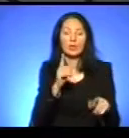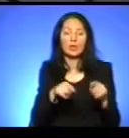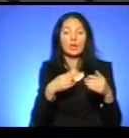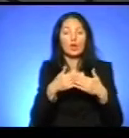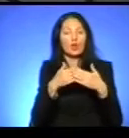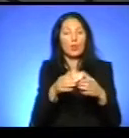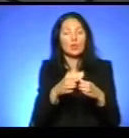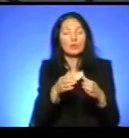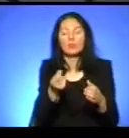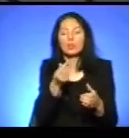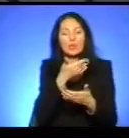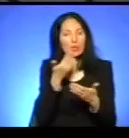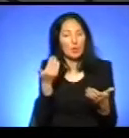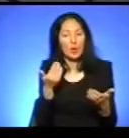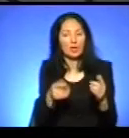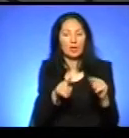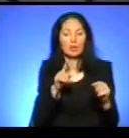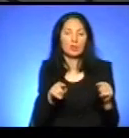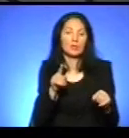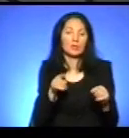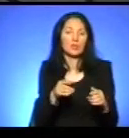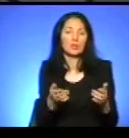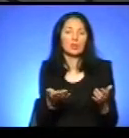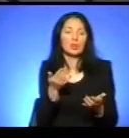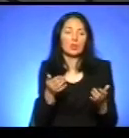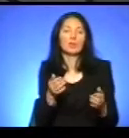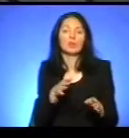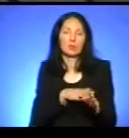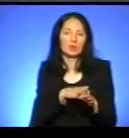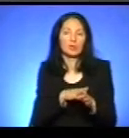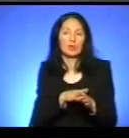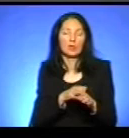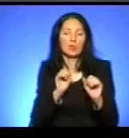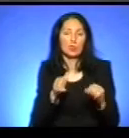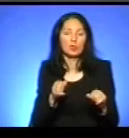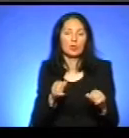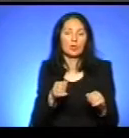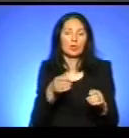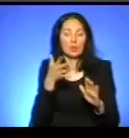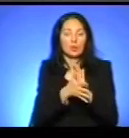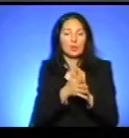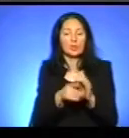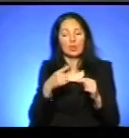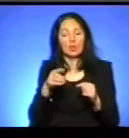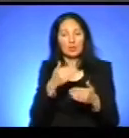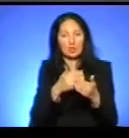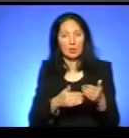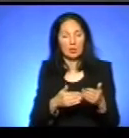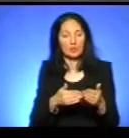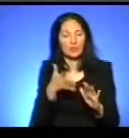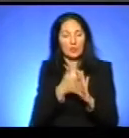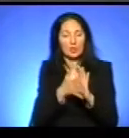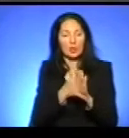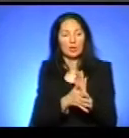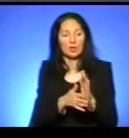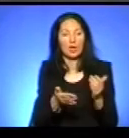грошей, вони лед витягнуть інші статті видатків. Але, знову таки, не так багато тих пільговиків. Розумієте, в нас 2